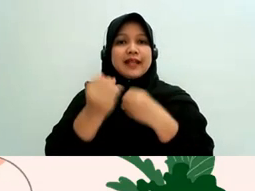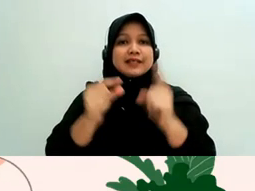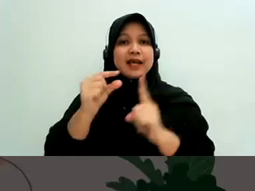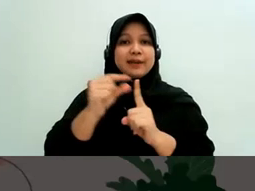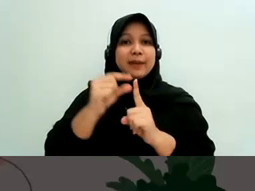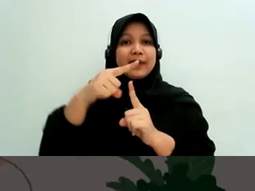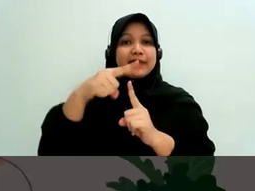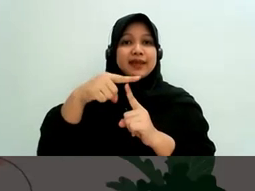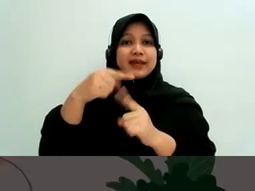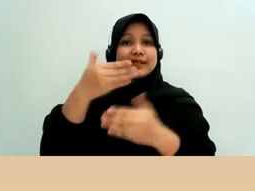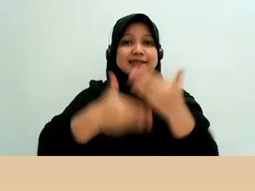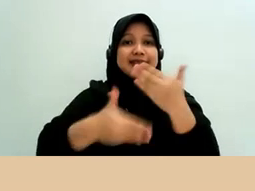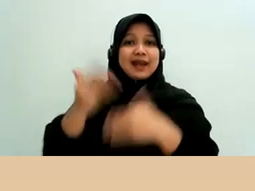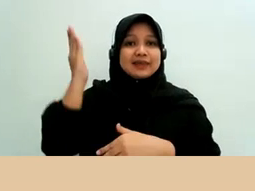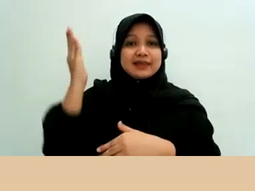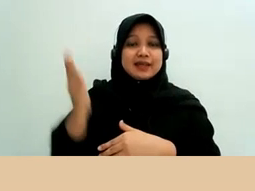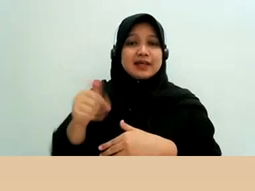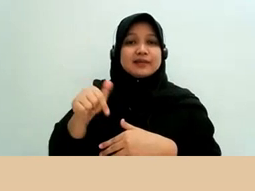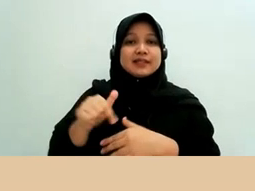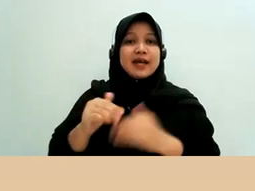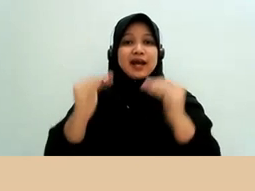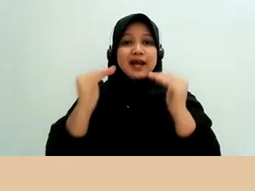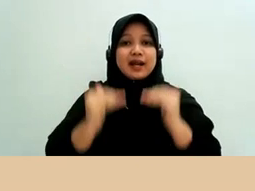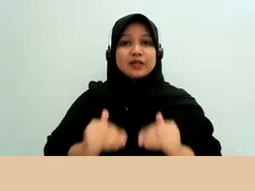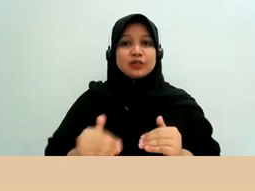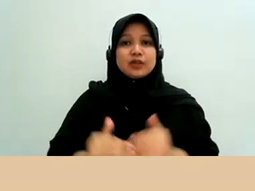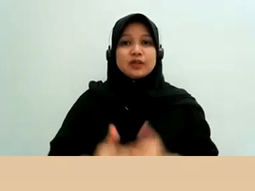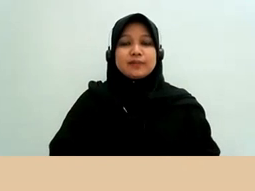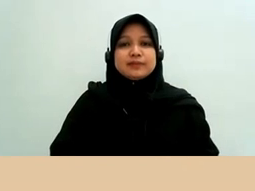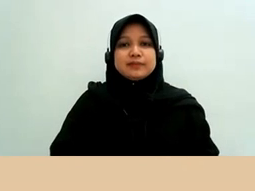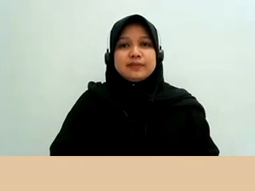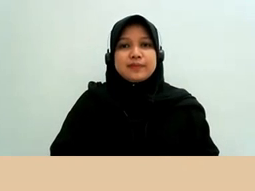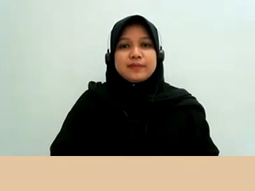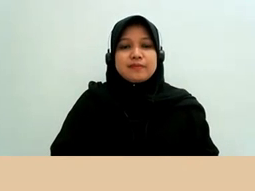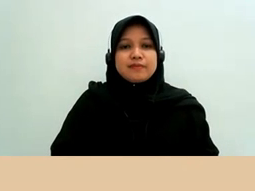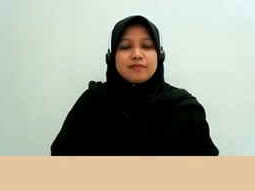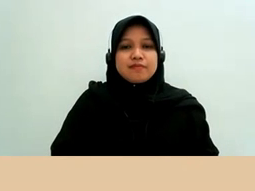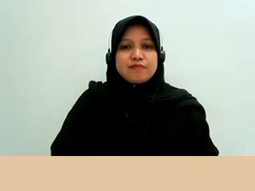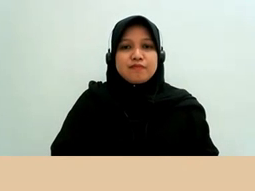boleh ke slide selanjutnya enggak Mas Andi masih ada enggak